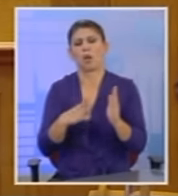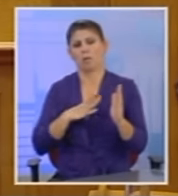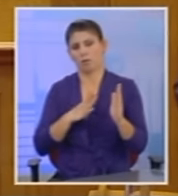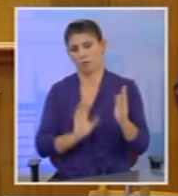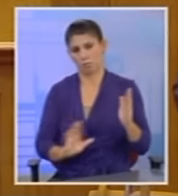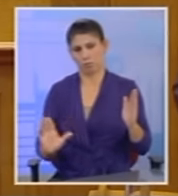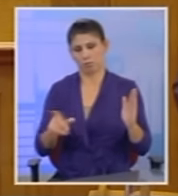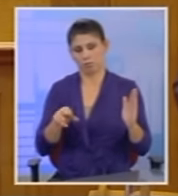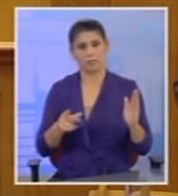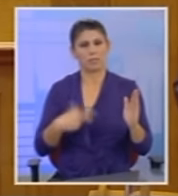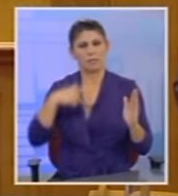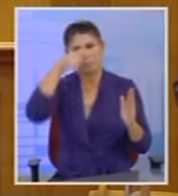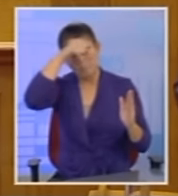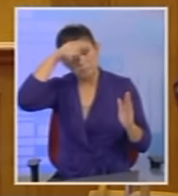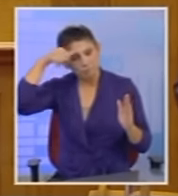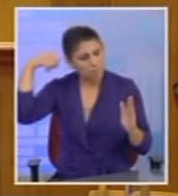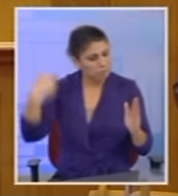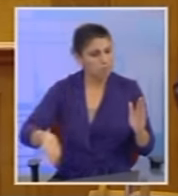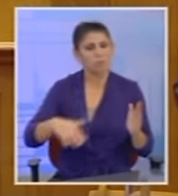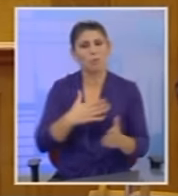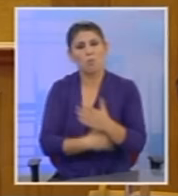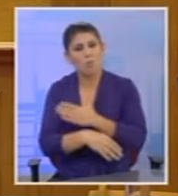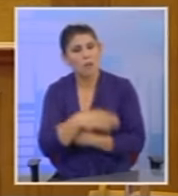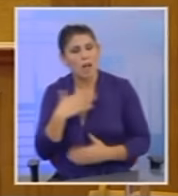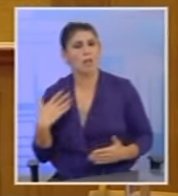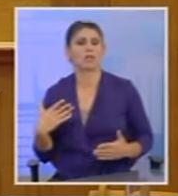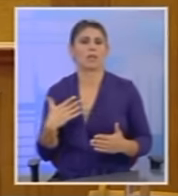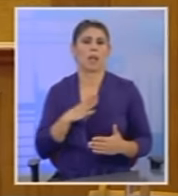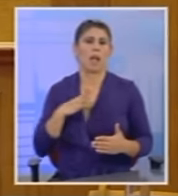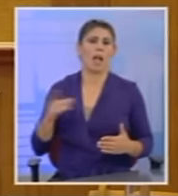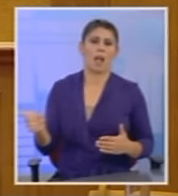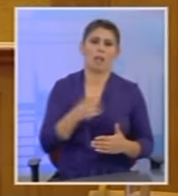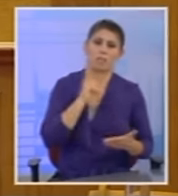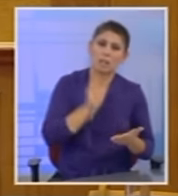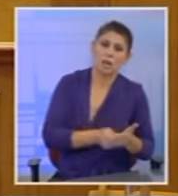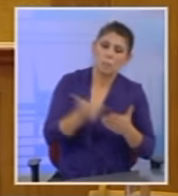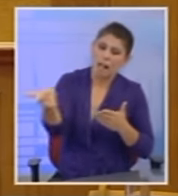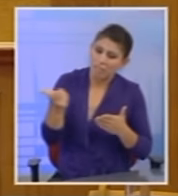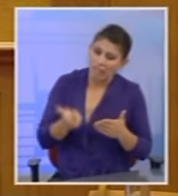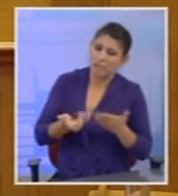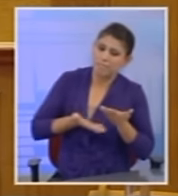οποίοι μοχθούσαν, κόπιαζαν, προκειμένου να πάρουν ένα σπίτι με δάνειο,